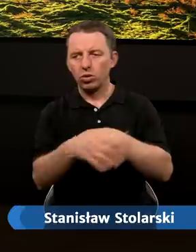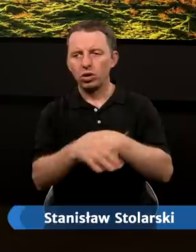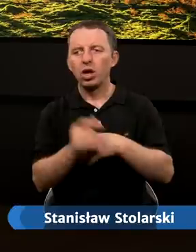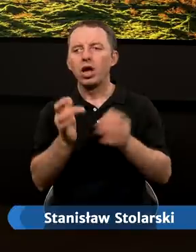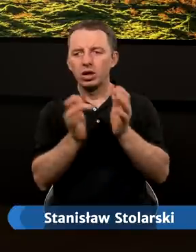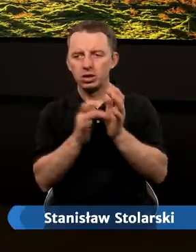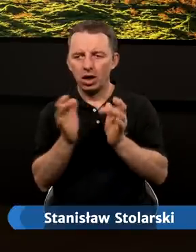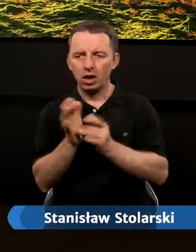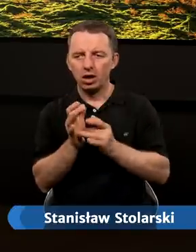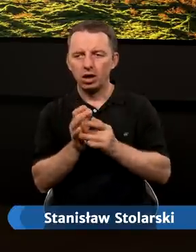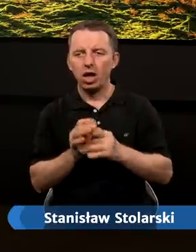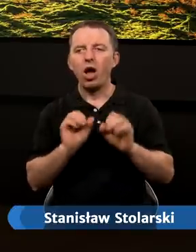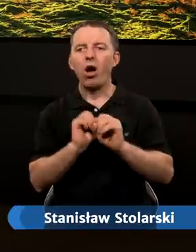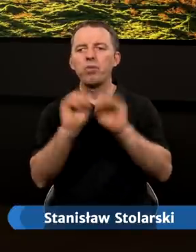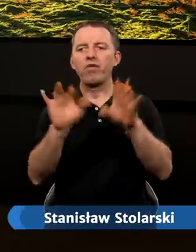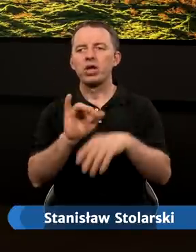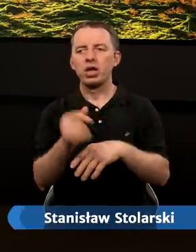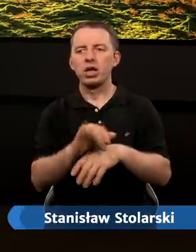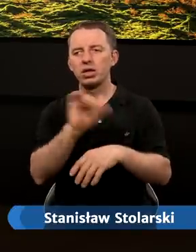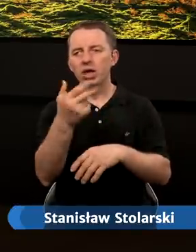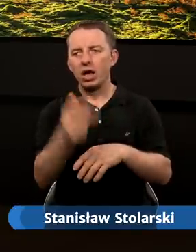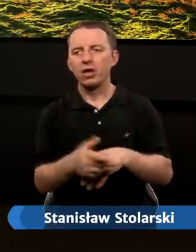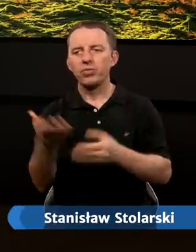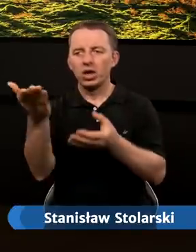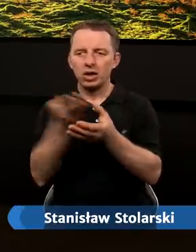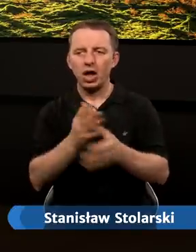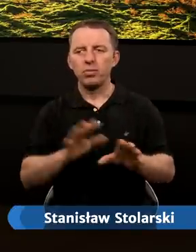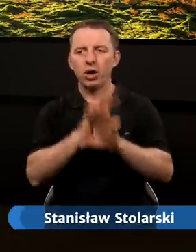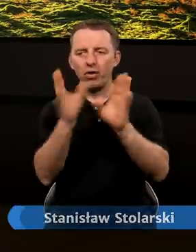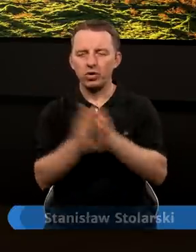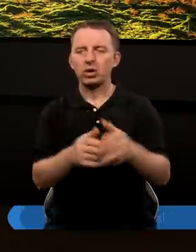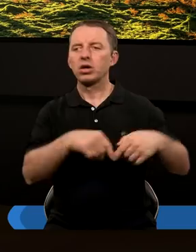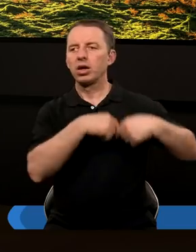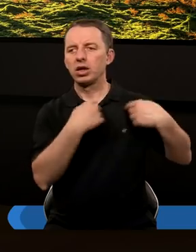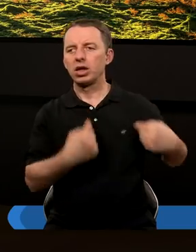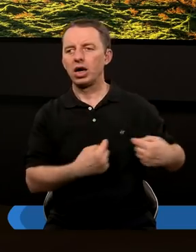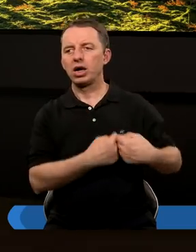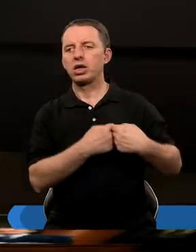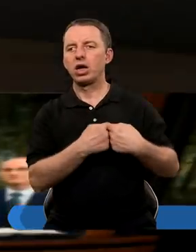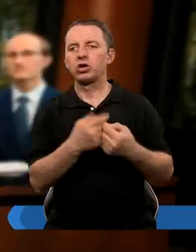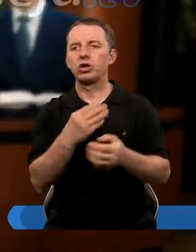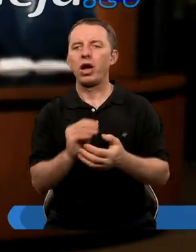studium Jezus i Apokalipsa Jana. Zapraszam wszystkich serdecznie.